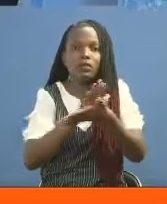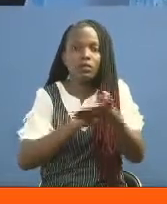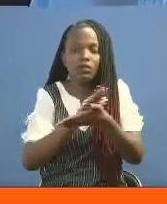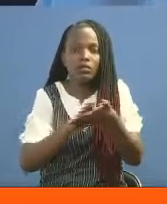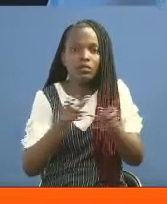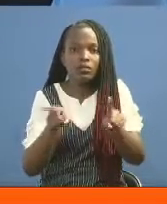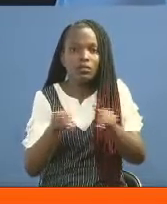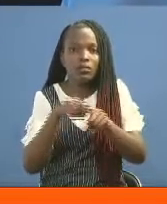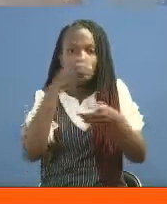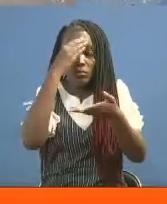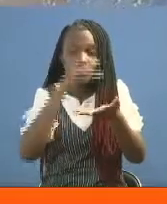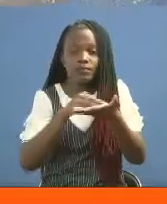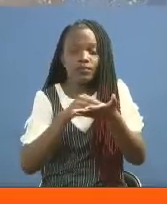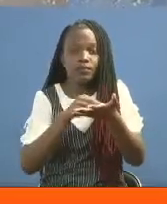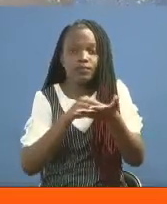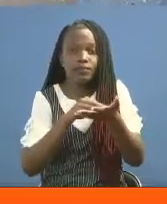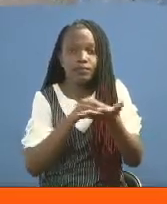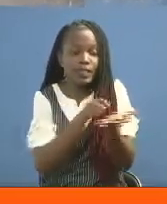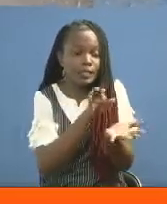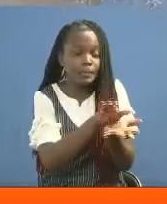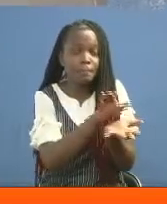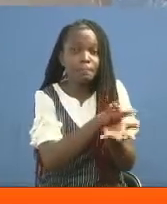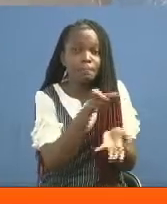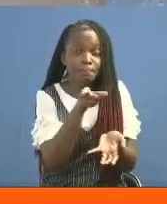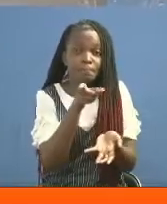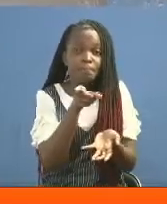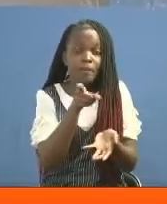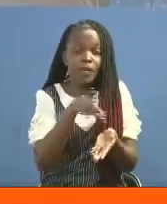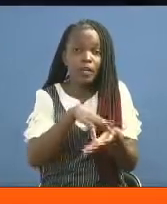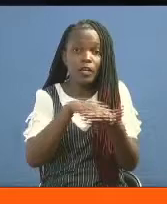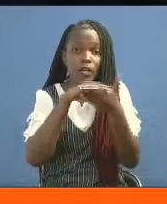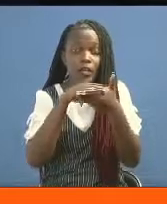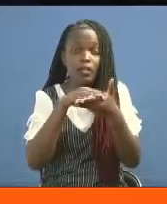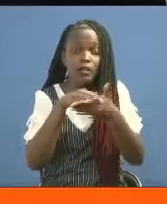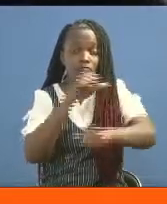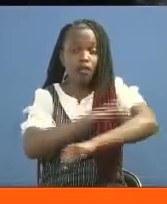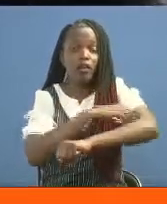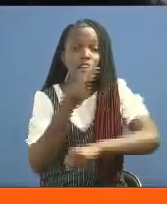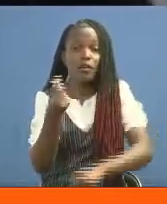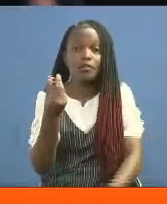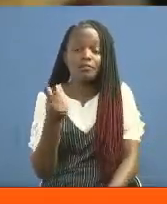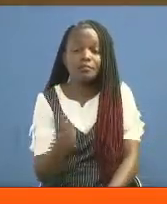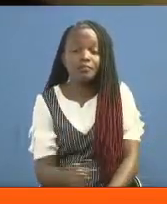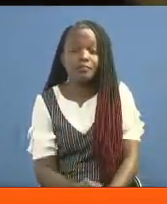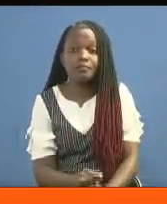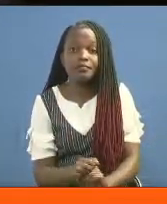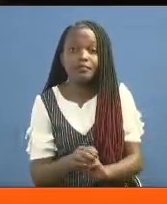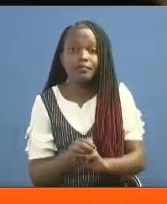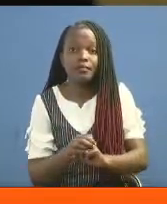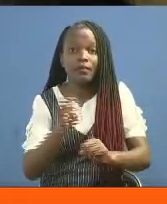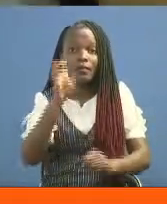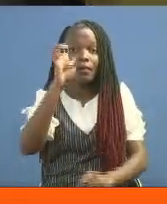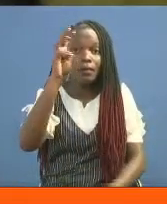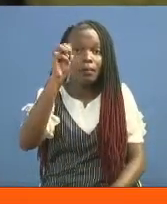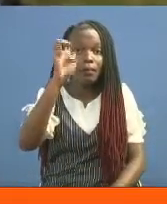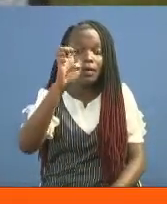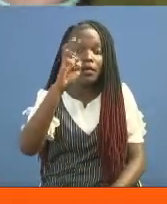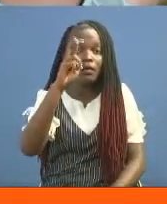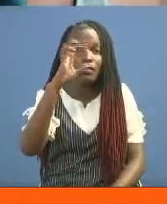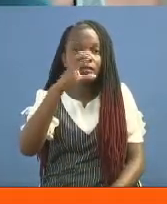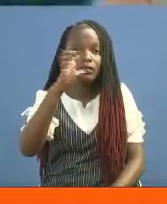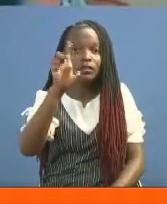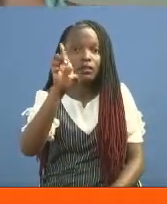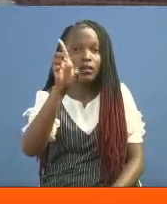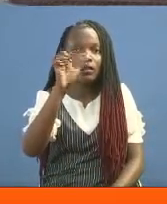mafunzo ya wekizaji ilikupata karo ya shule pamoja na fedha za mahitaji mengine. Masaline anadokeza